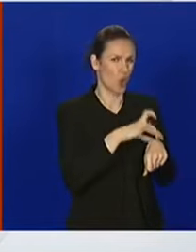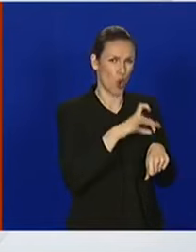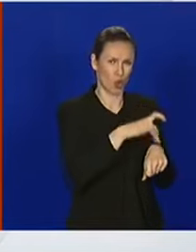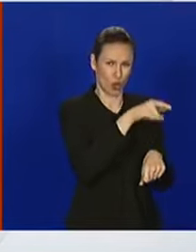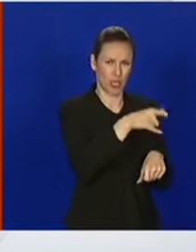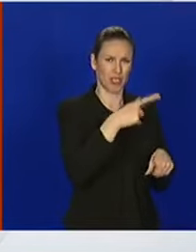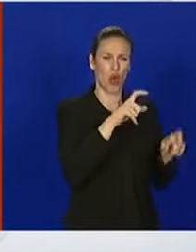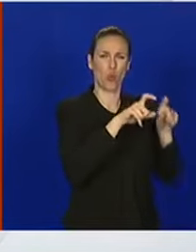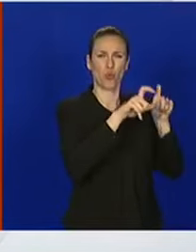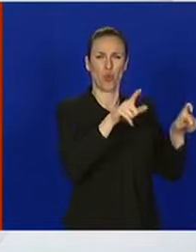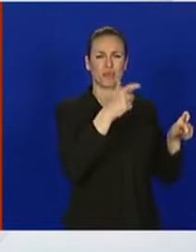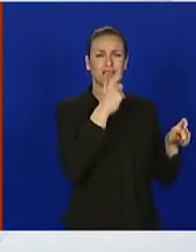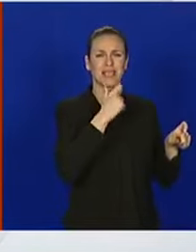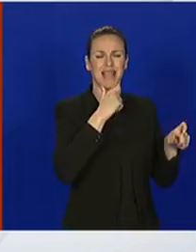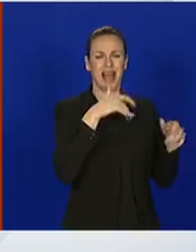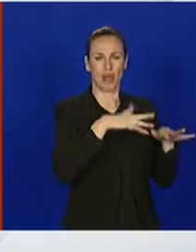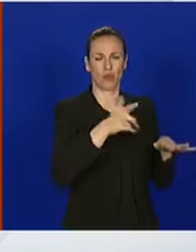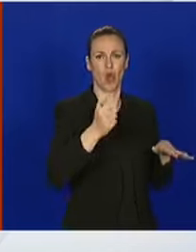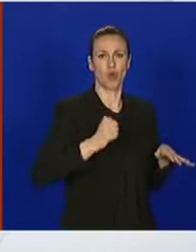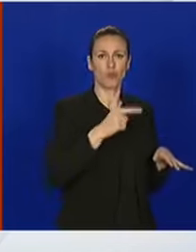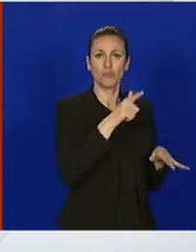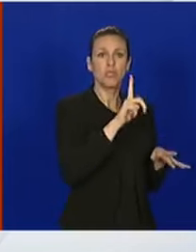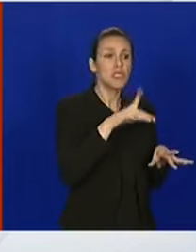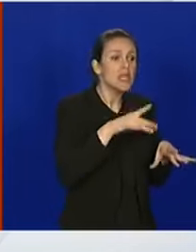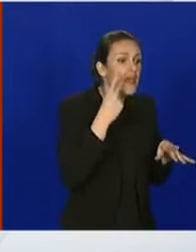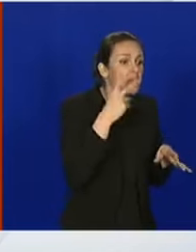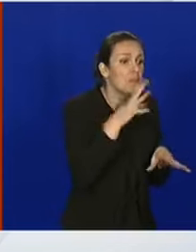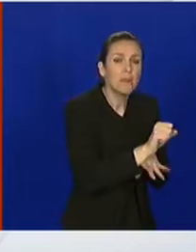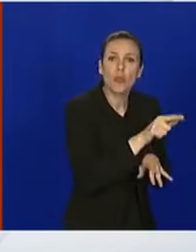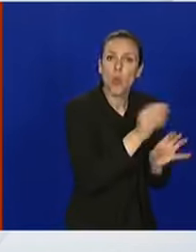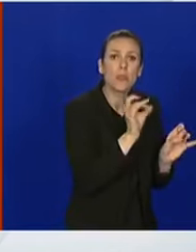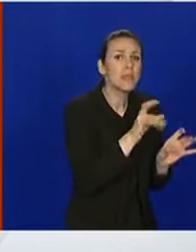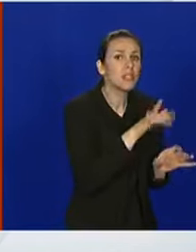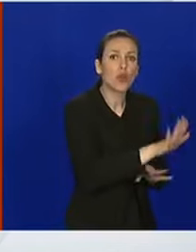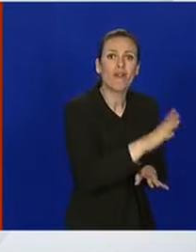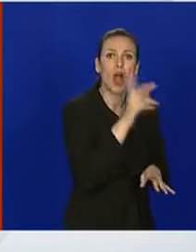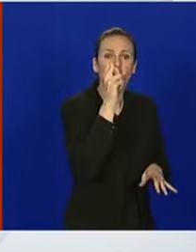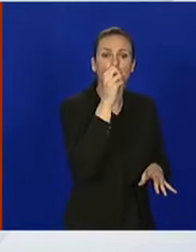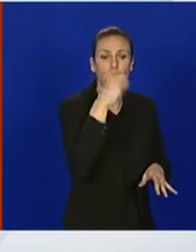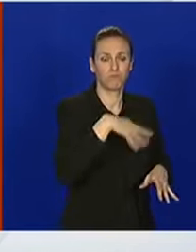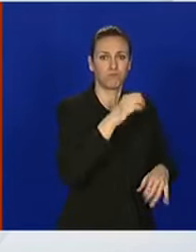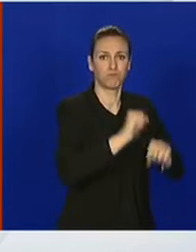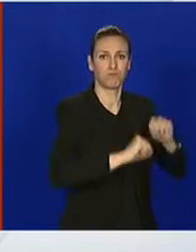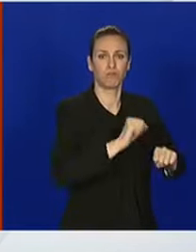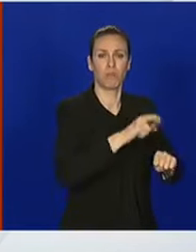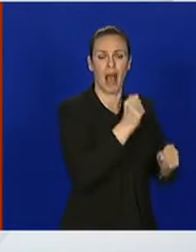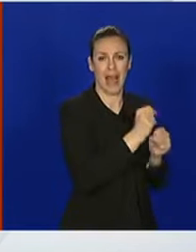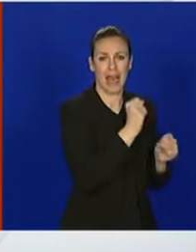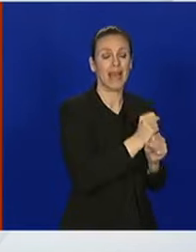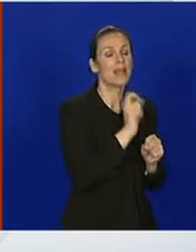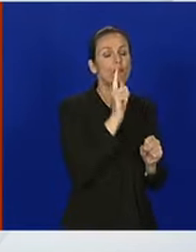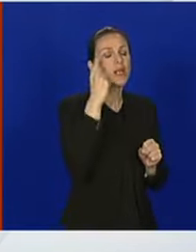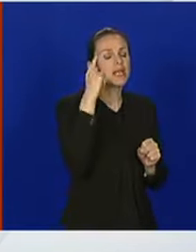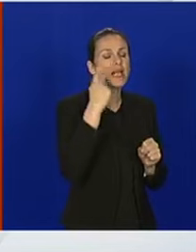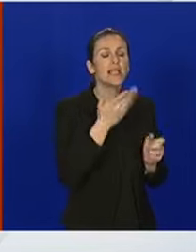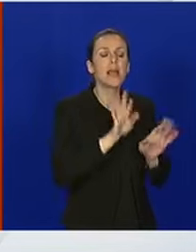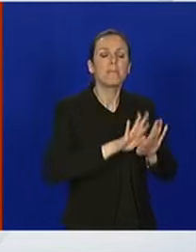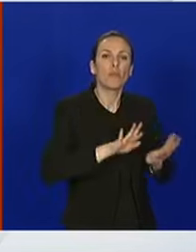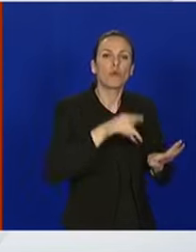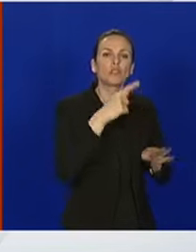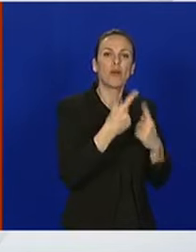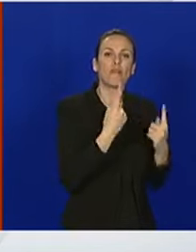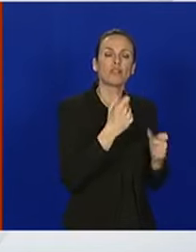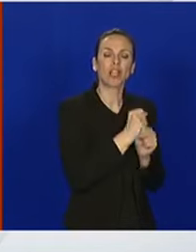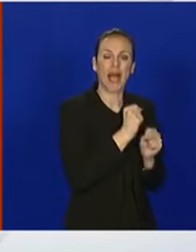starije osobe u Splitu, nije našlo takvog postupanja. Naime, treba znati specifičnosti ta dva sustava. Oni,